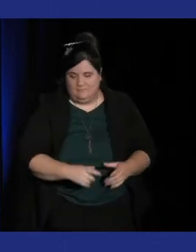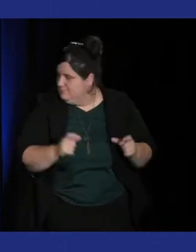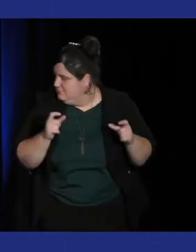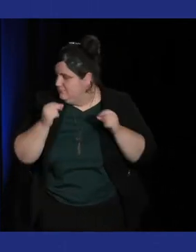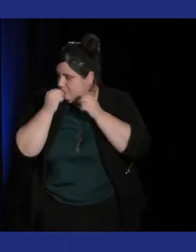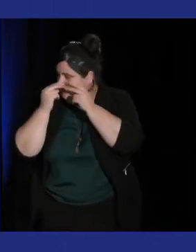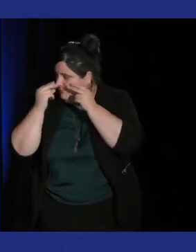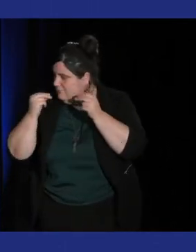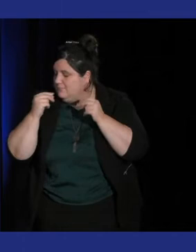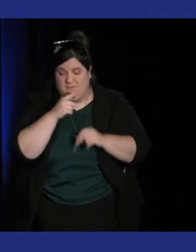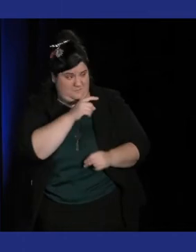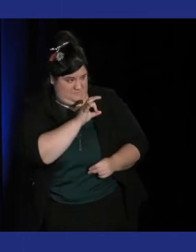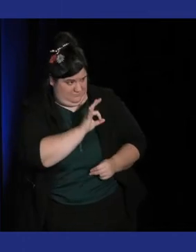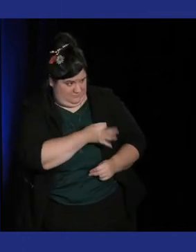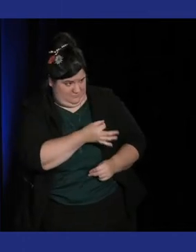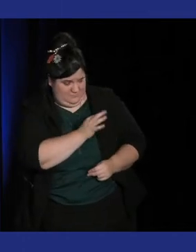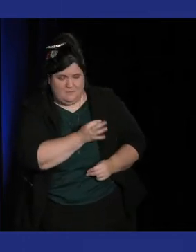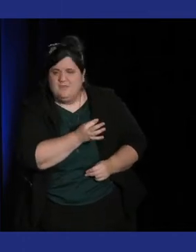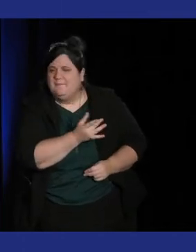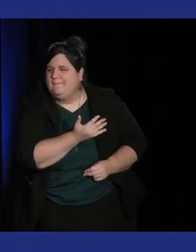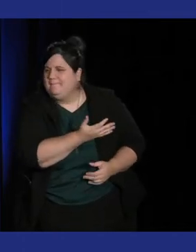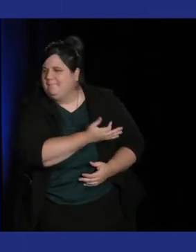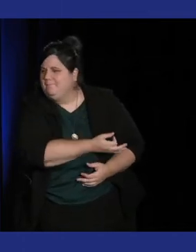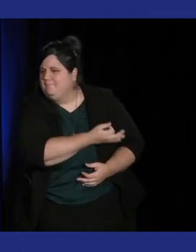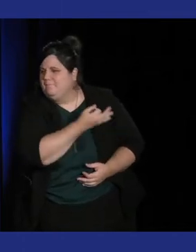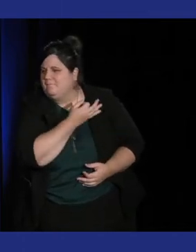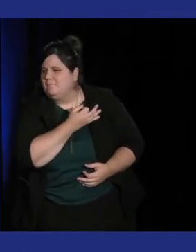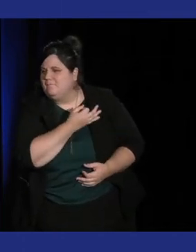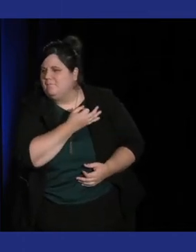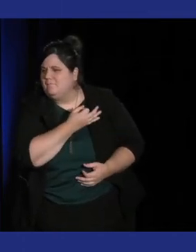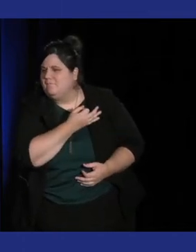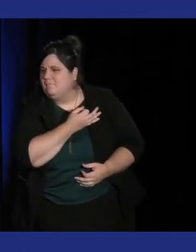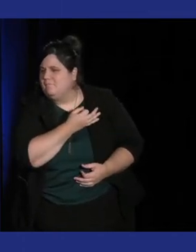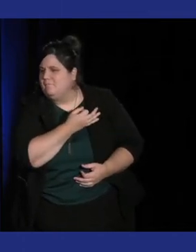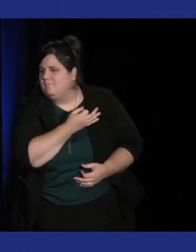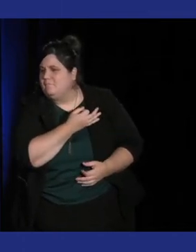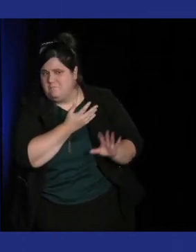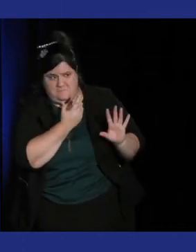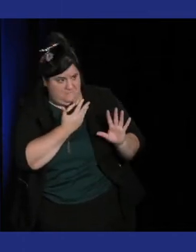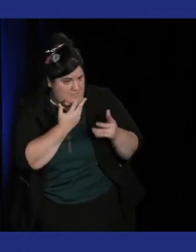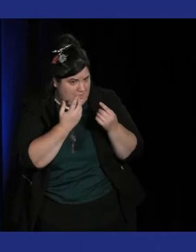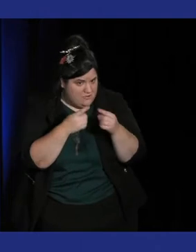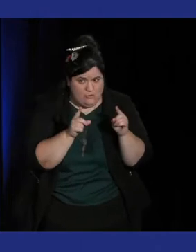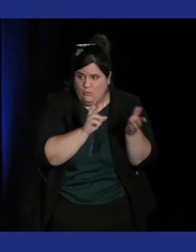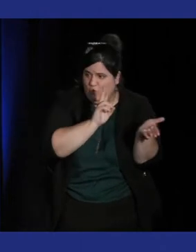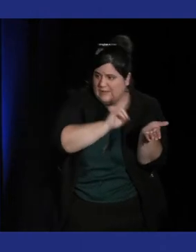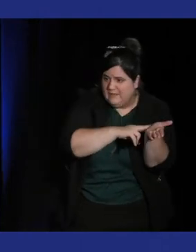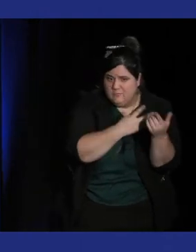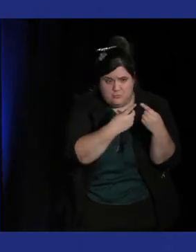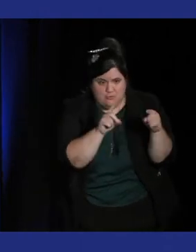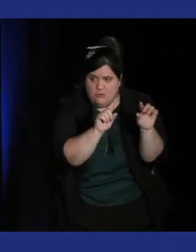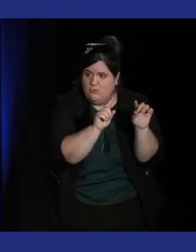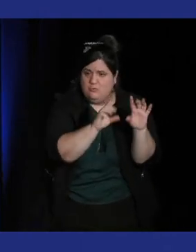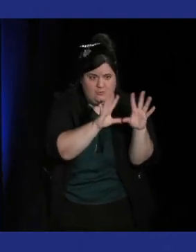font écho justement quand tu disais des séquences de jeux musicaux dans des jeux qui ne sont pas faits pour des jeux musicaux ça va tout de suite interpeller le joueur